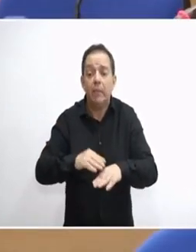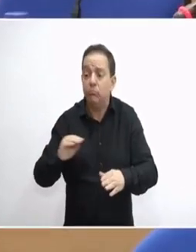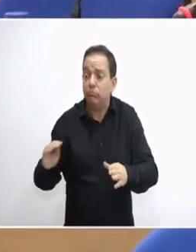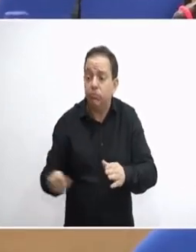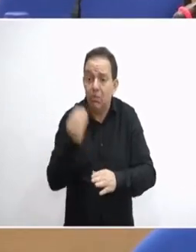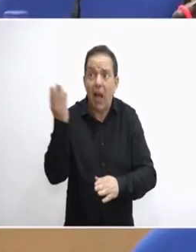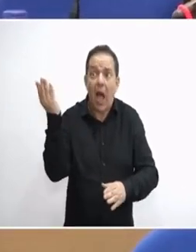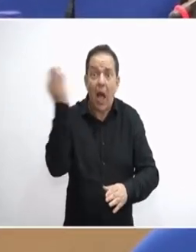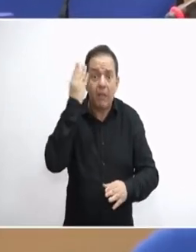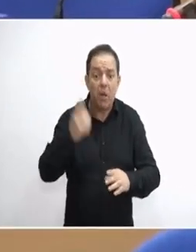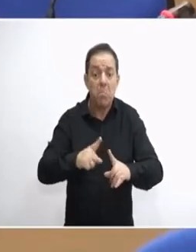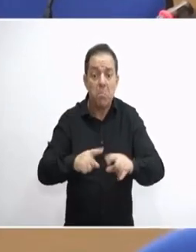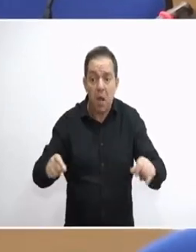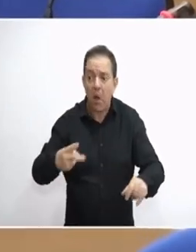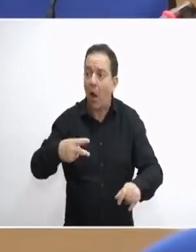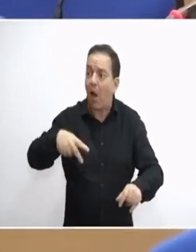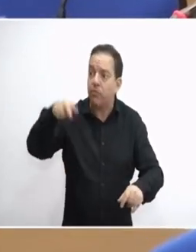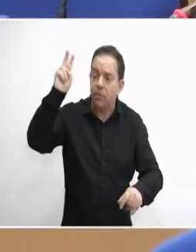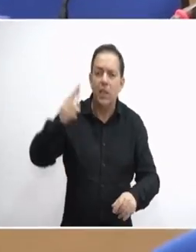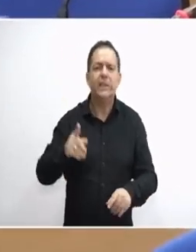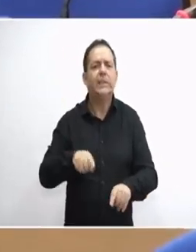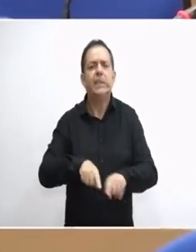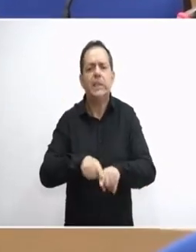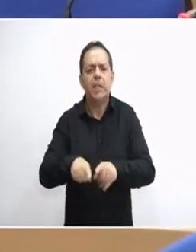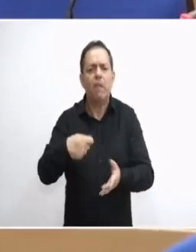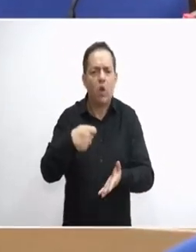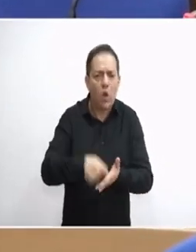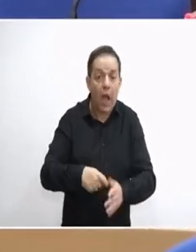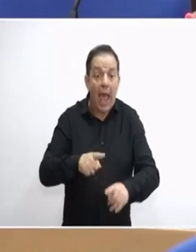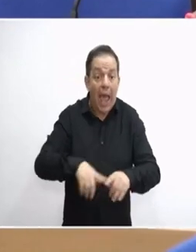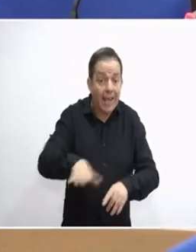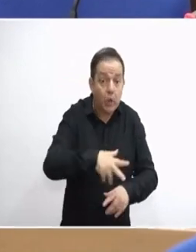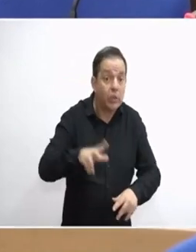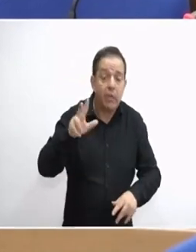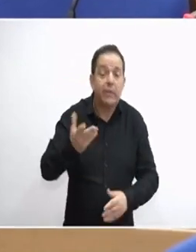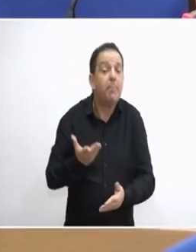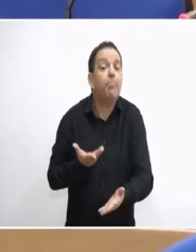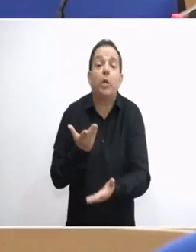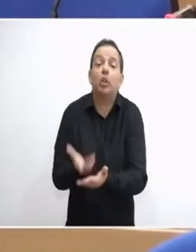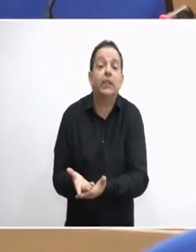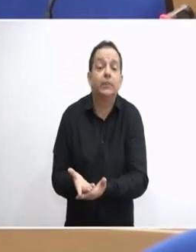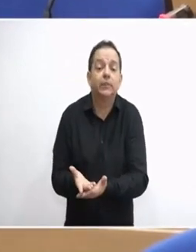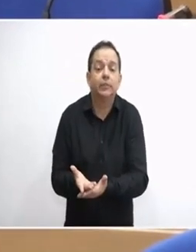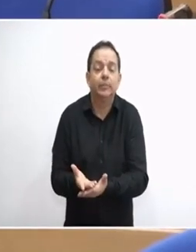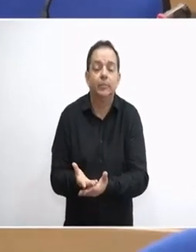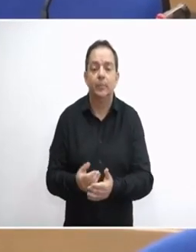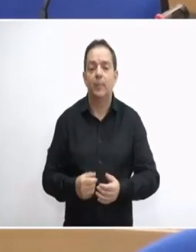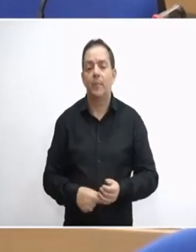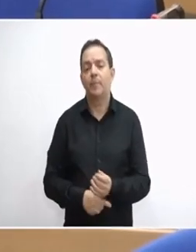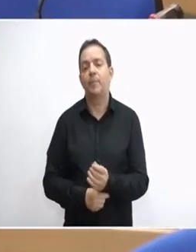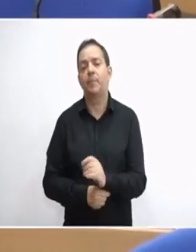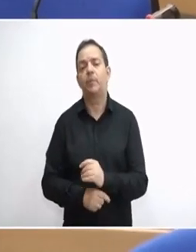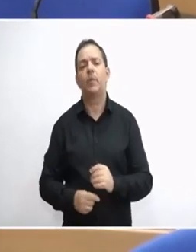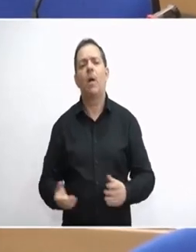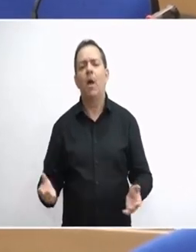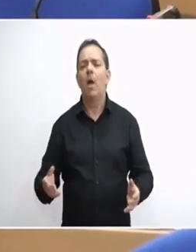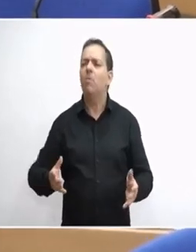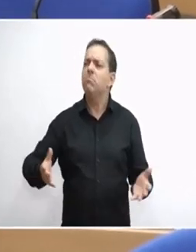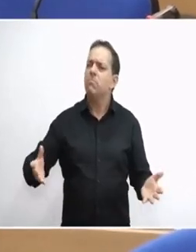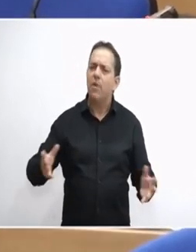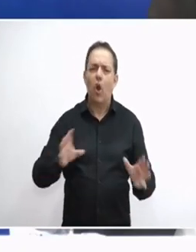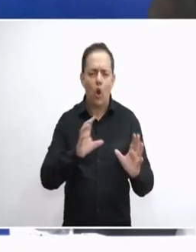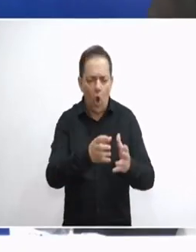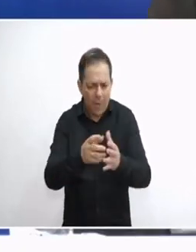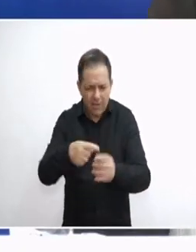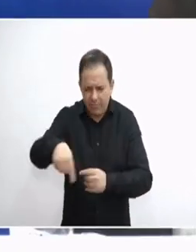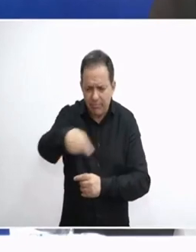τι σχέση μπορεί να έχει αυτή με τη φορολογία και τι προτείνει η Ελλήνων Συνέλευσης. Η αλήθεια είναι να συζητάνε πολιτικά